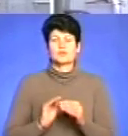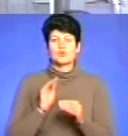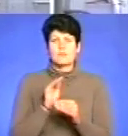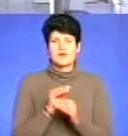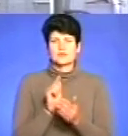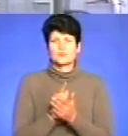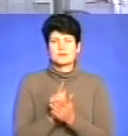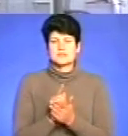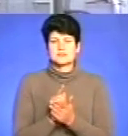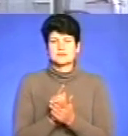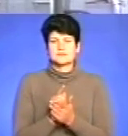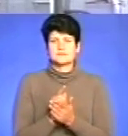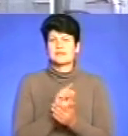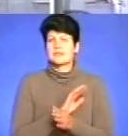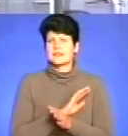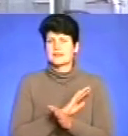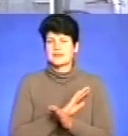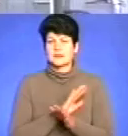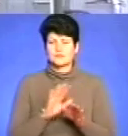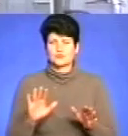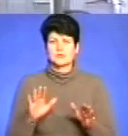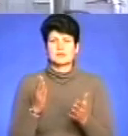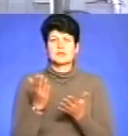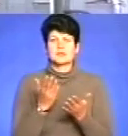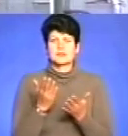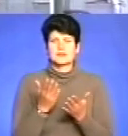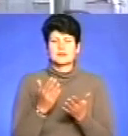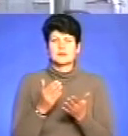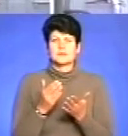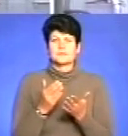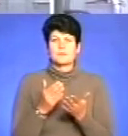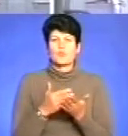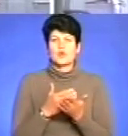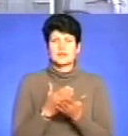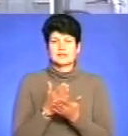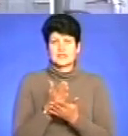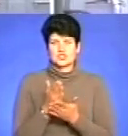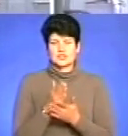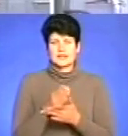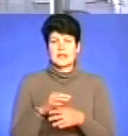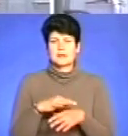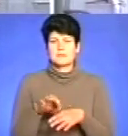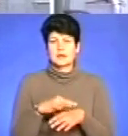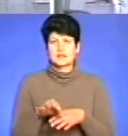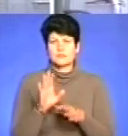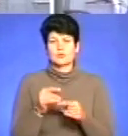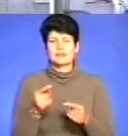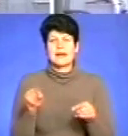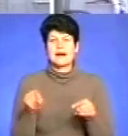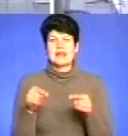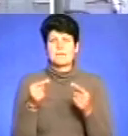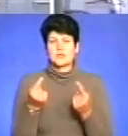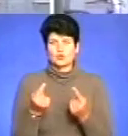громадянам, які зазнали політичних, не обґрунтовано зазнали політичних репресій, згодом були реабілітовані.